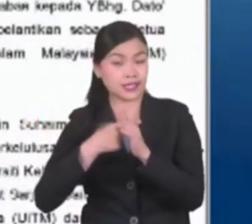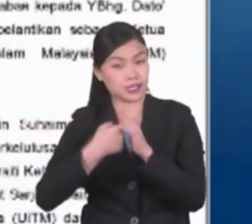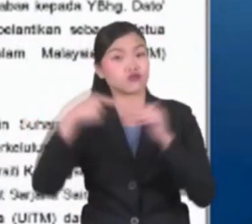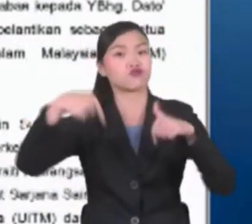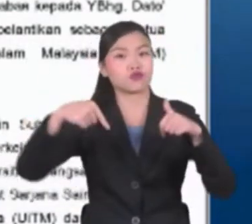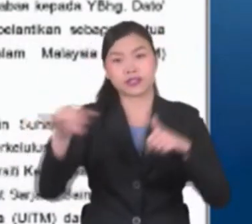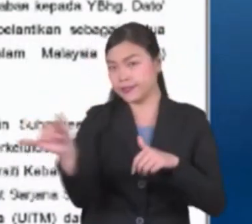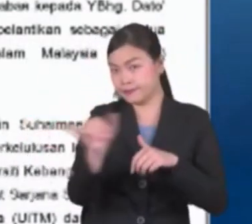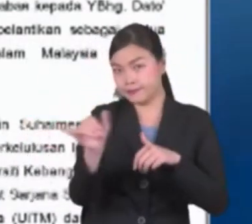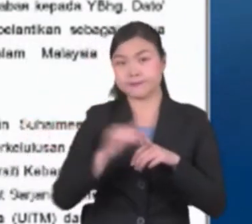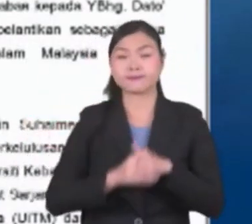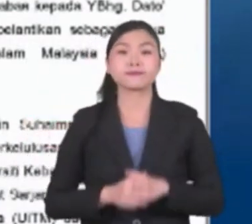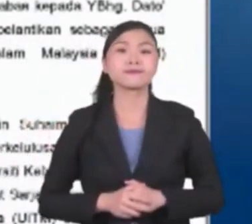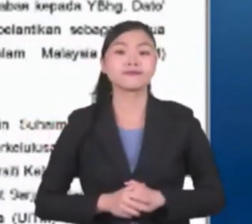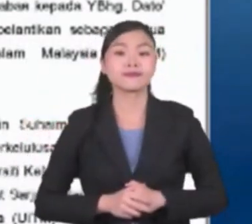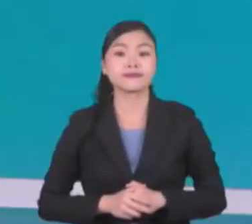yang sama.